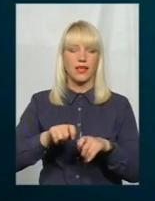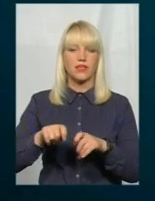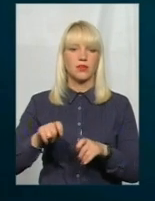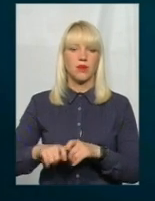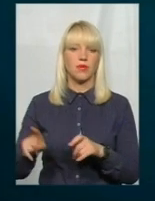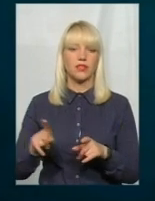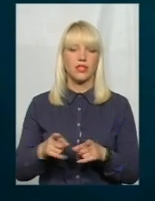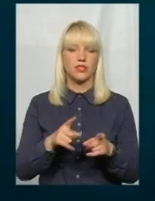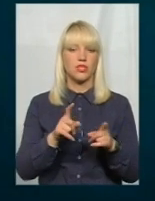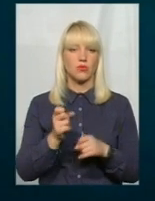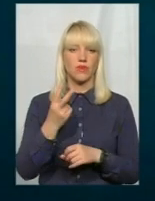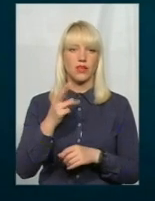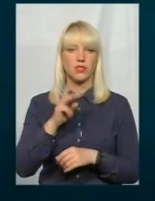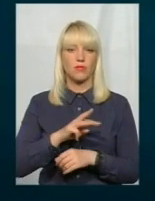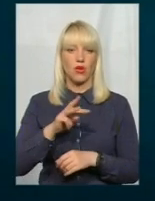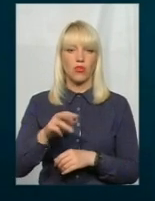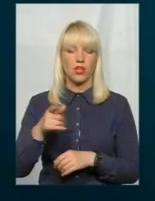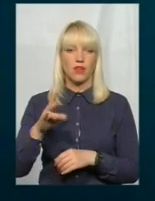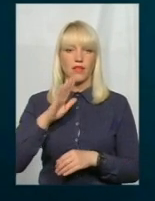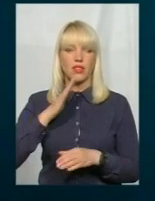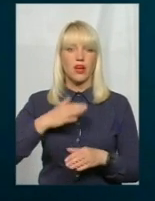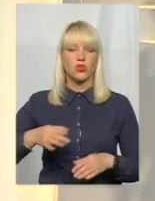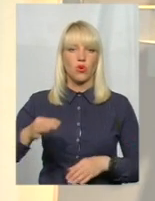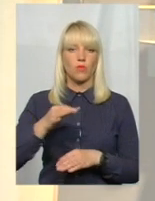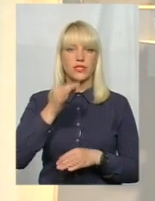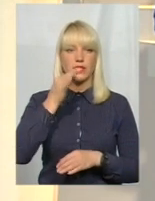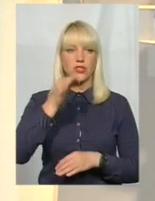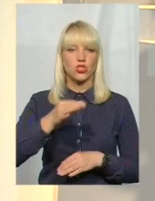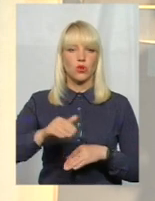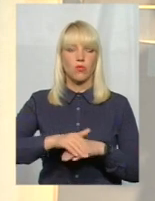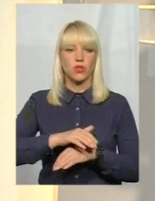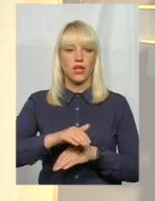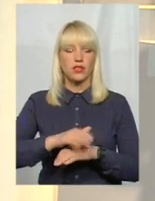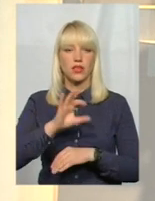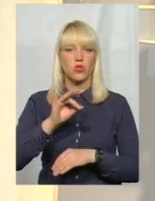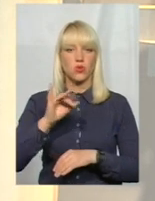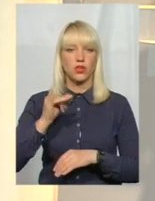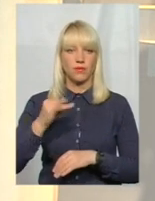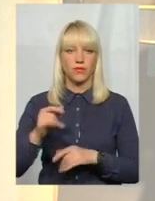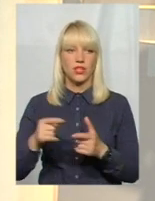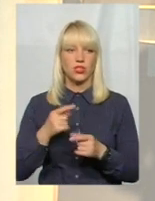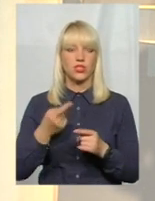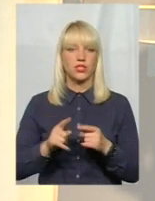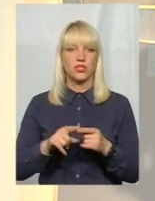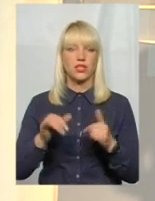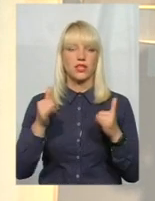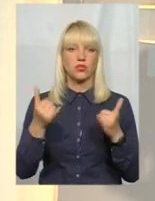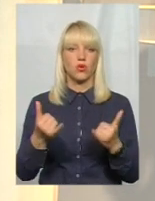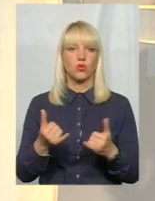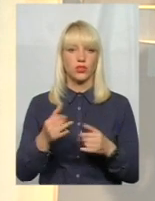гривень до нашої області. Скажіть, будь ласка, пане Юрій, чи ці на сьогодні